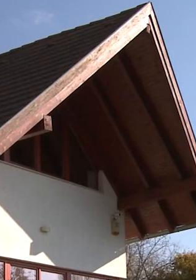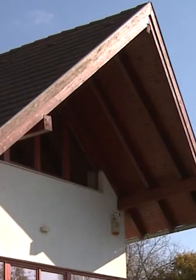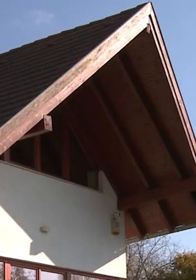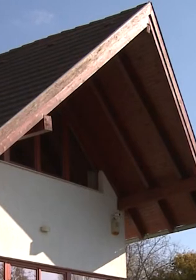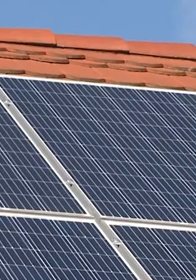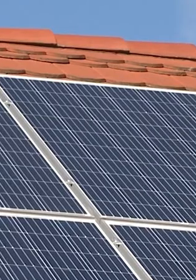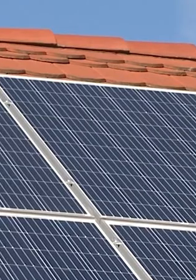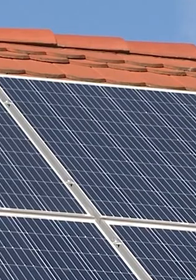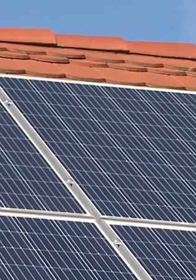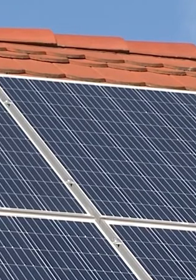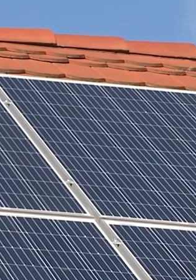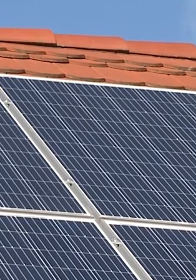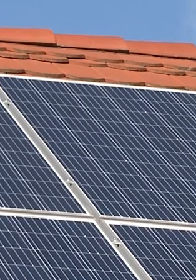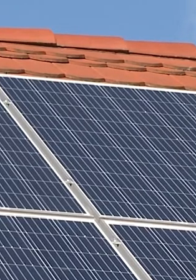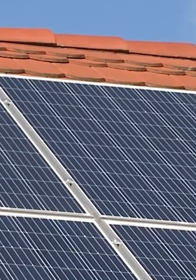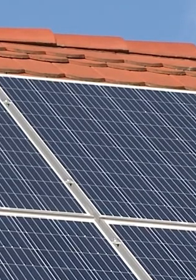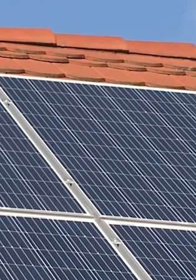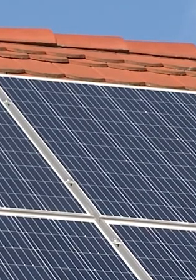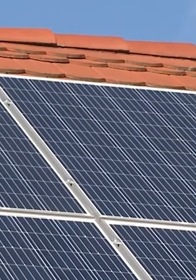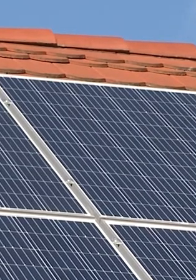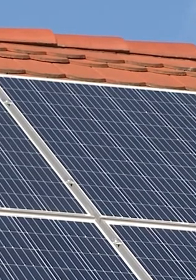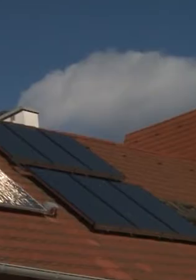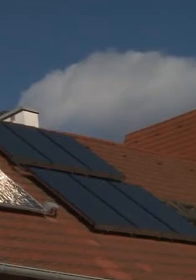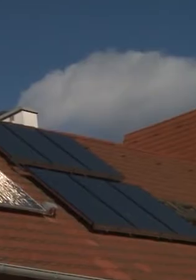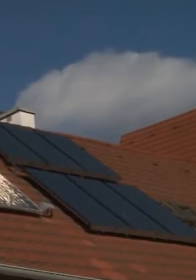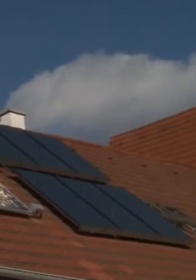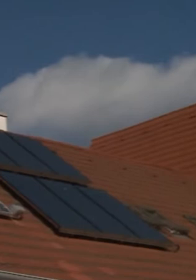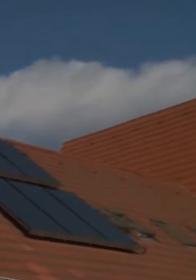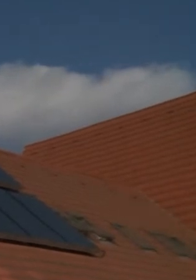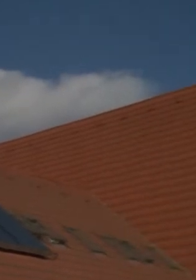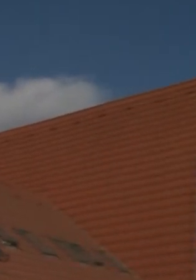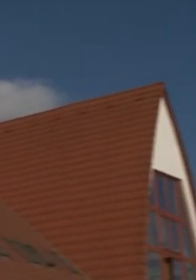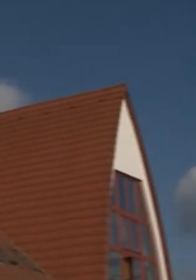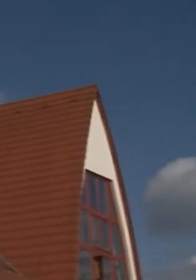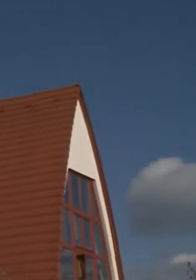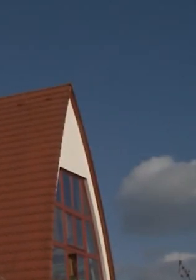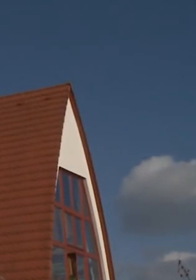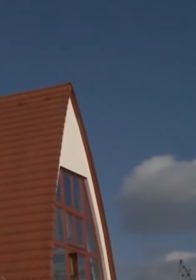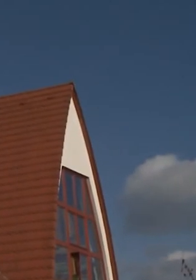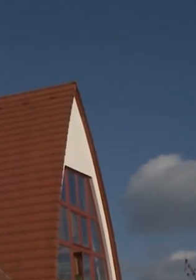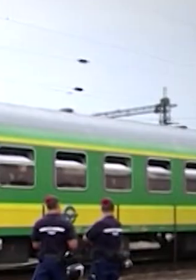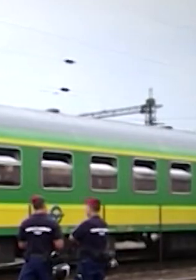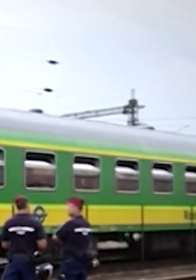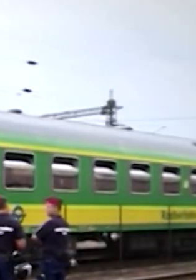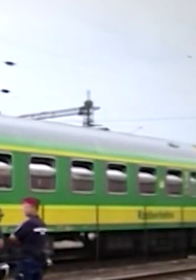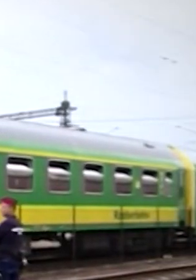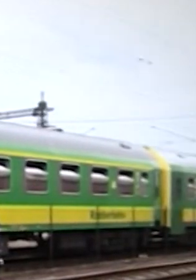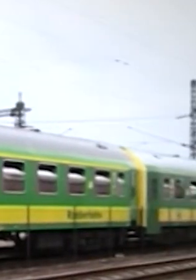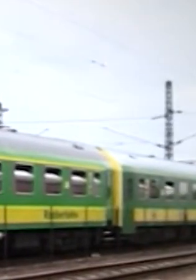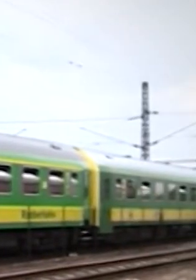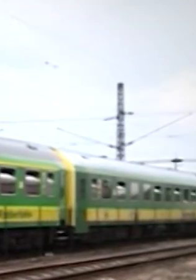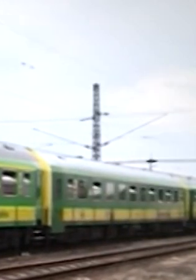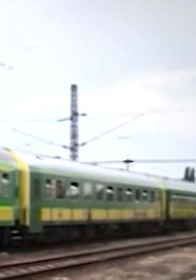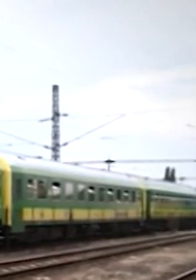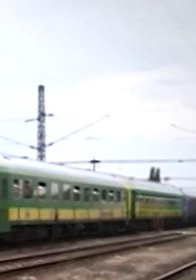3 gigawatt naperőmű kapacitást másfél év alatt 6 gigawattra bővítik. A migrációs helyzet kapcsán elhangzott, a